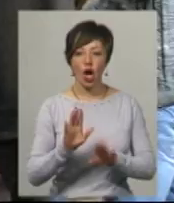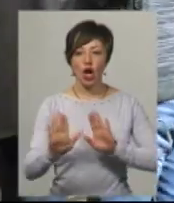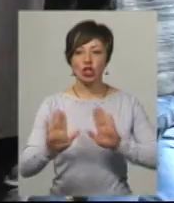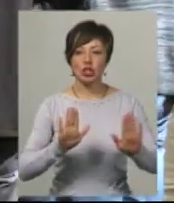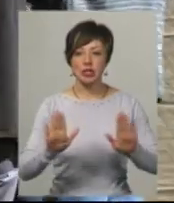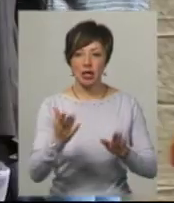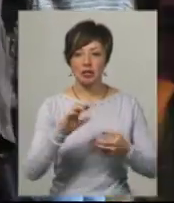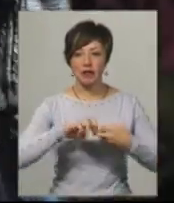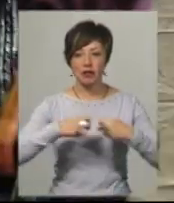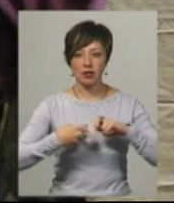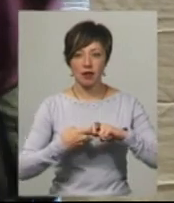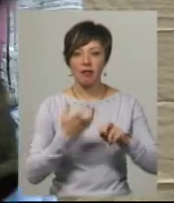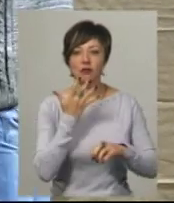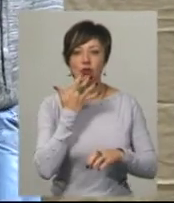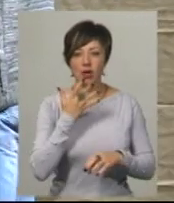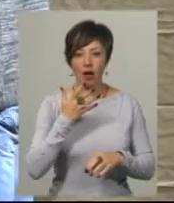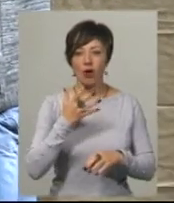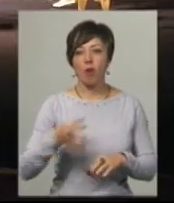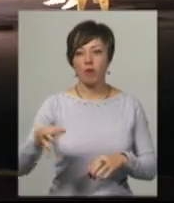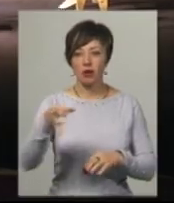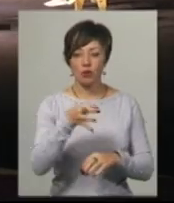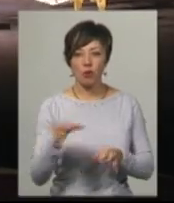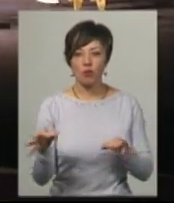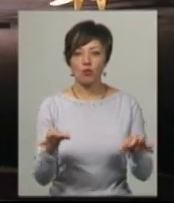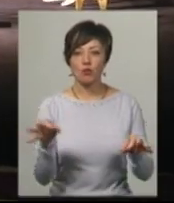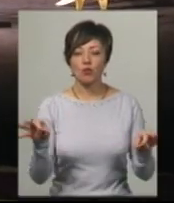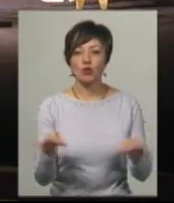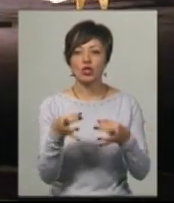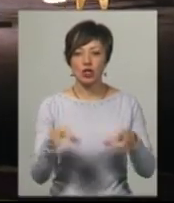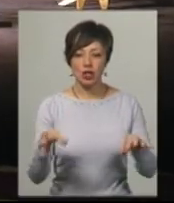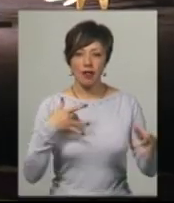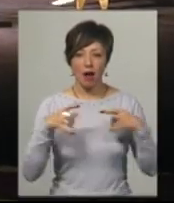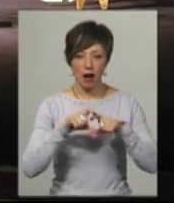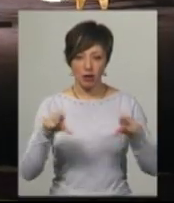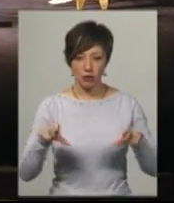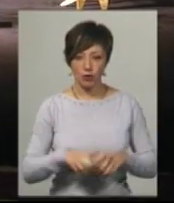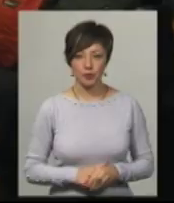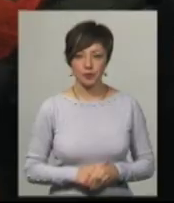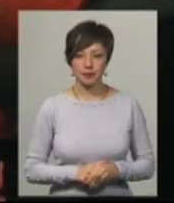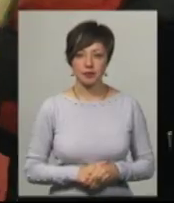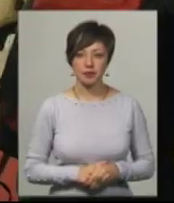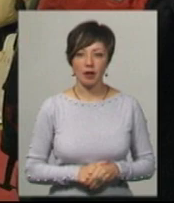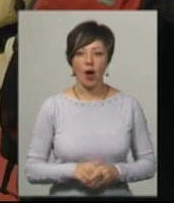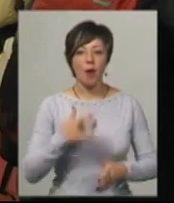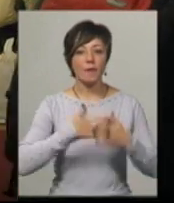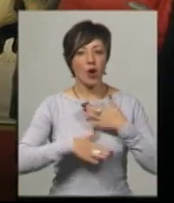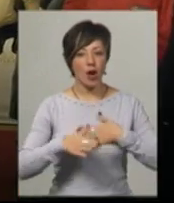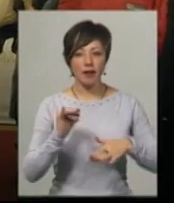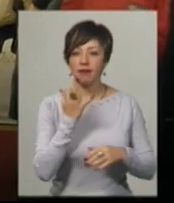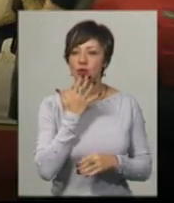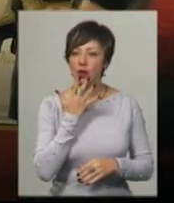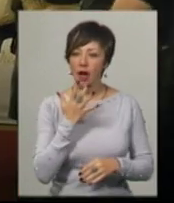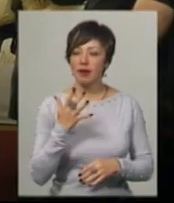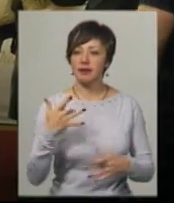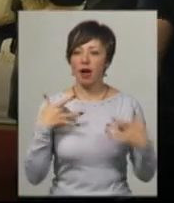Держипільського з Івано-Франківського національного академічного обласного музично-драматичного театру імені Івана Франка, каже Василь Неволов. Порадував і Національний